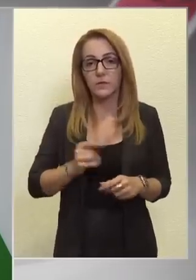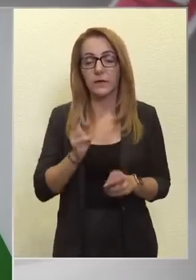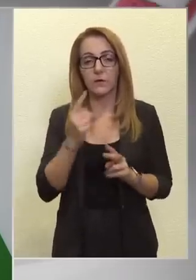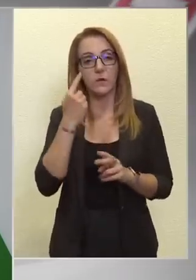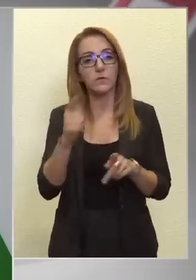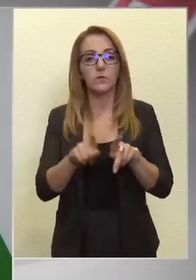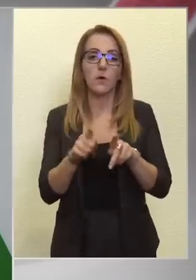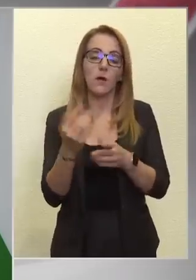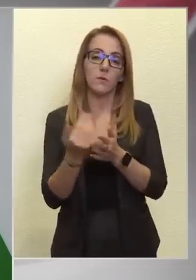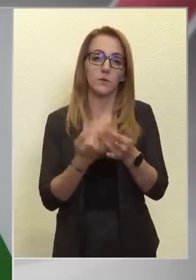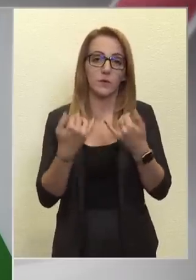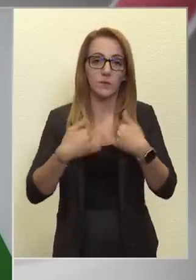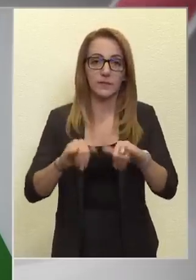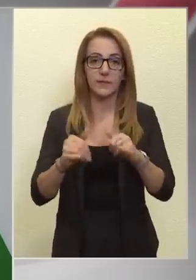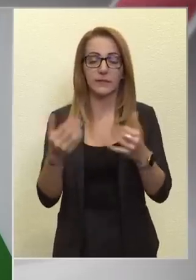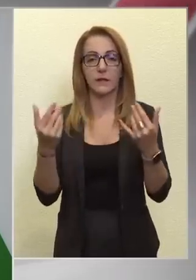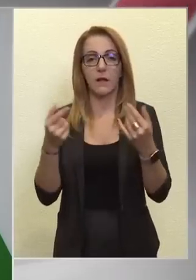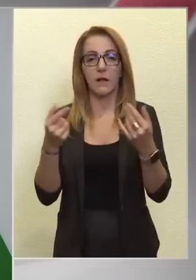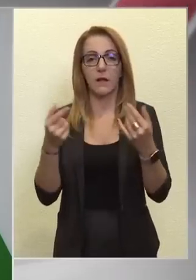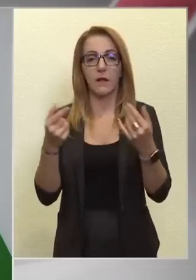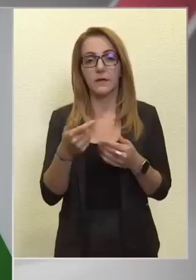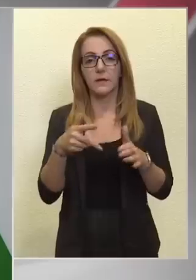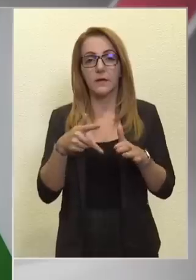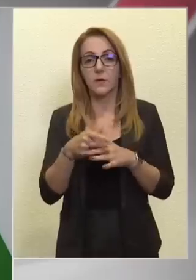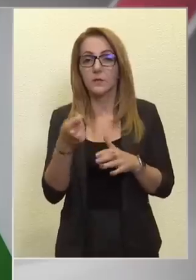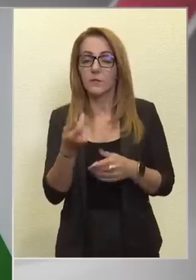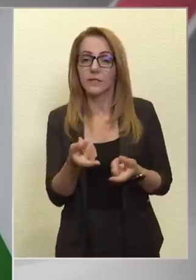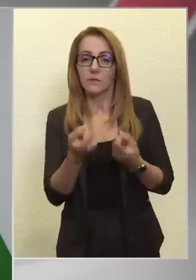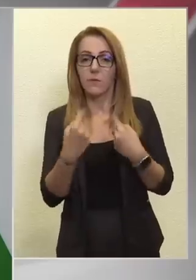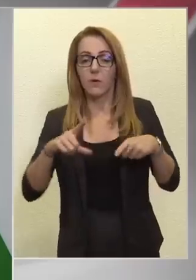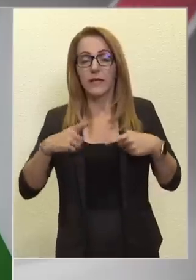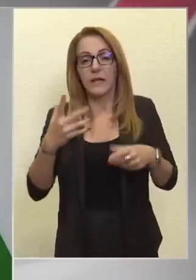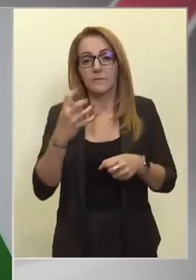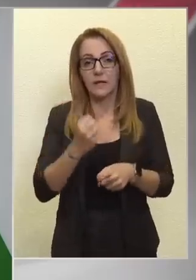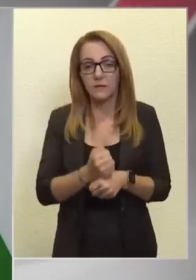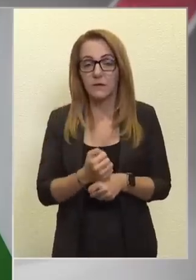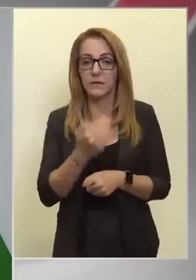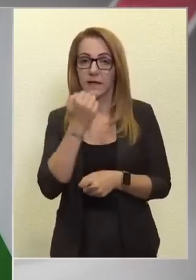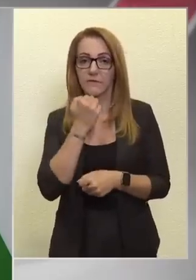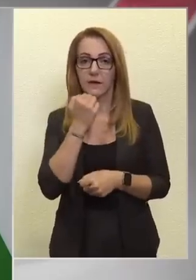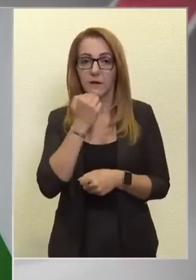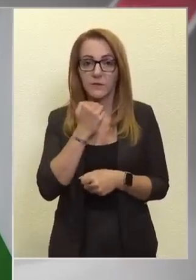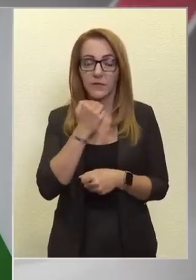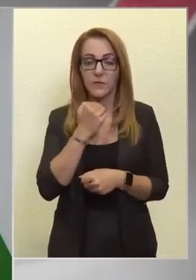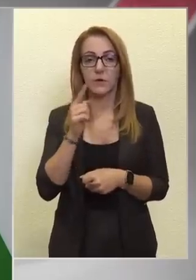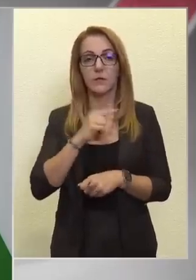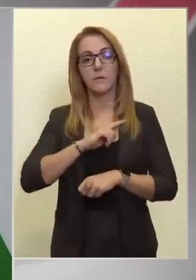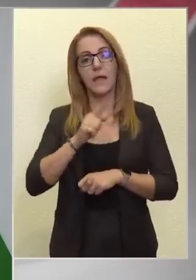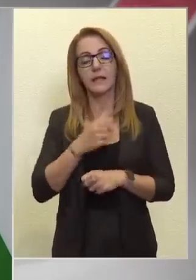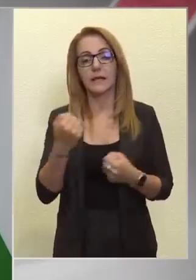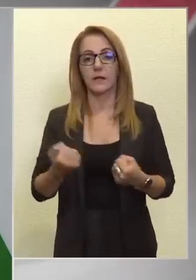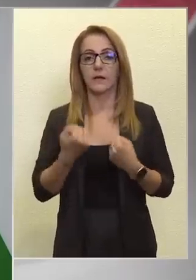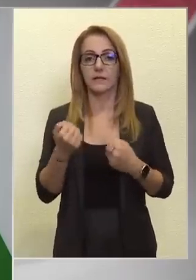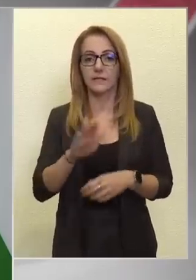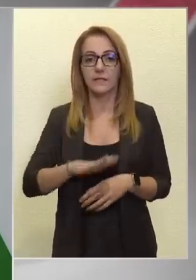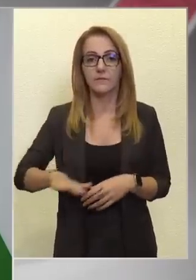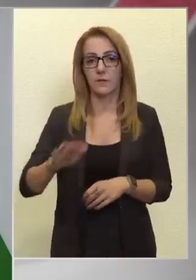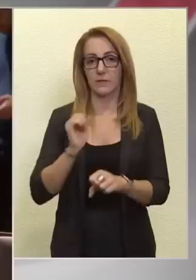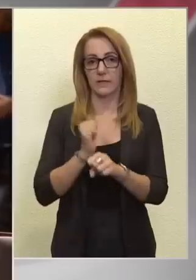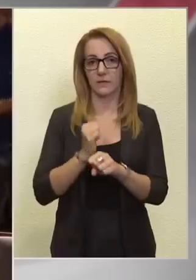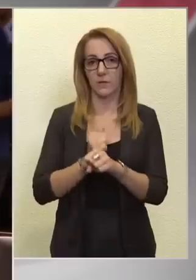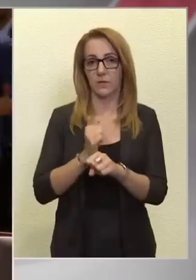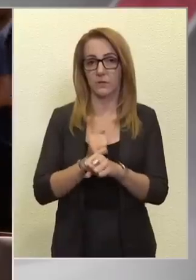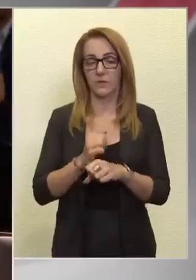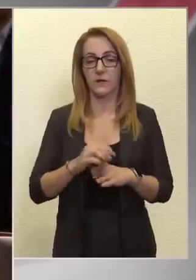indítani, amelyek közpénzből életben tartják azokat a vállalkozásokat, amelyek energiaintenzív területen dolgoznak.